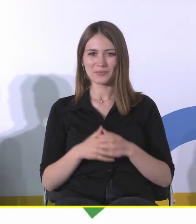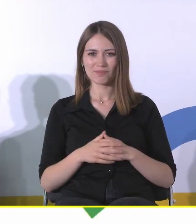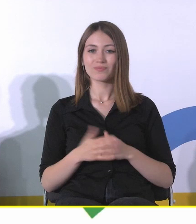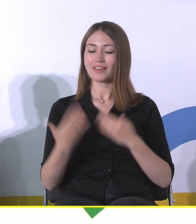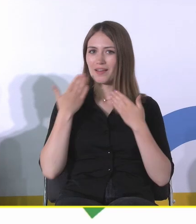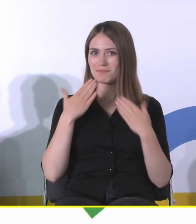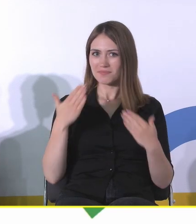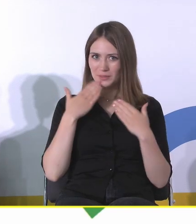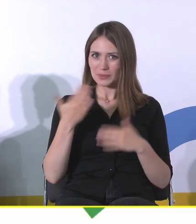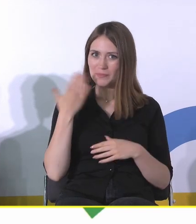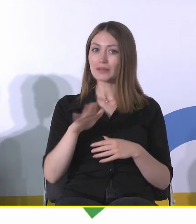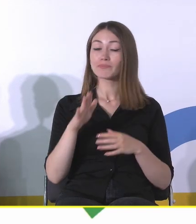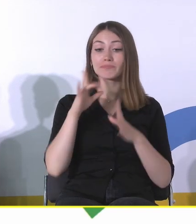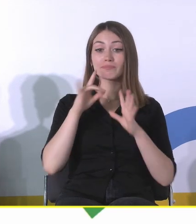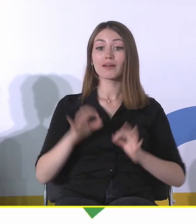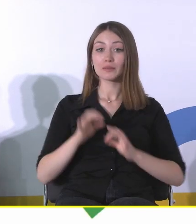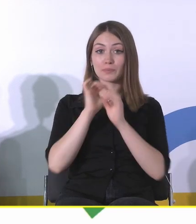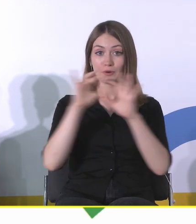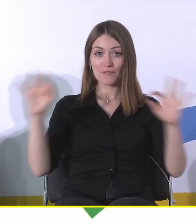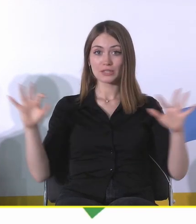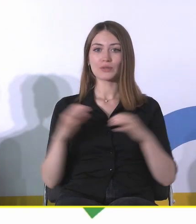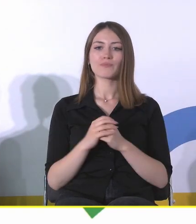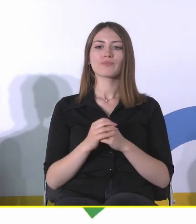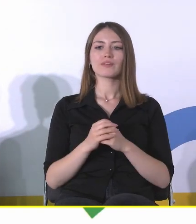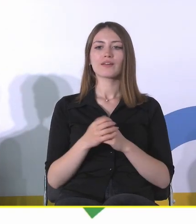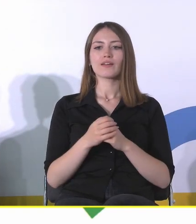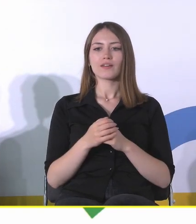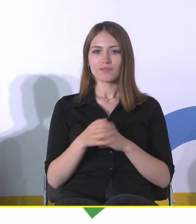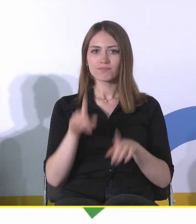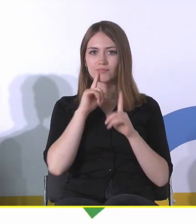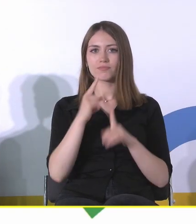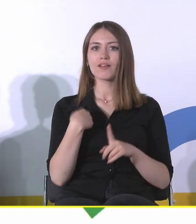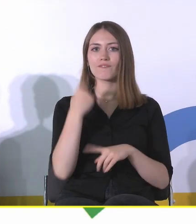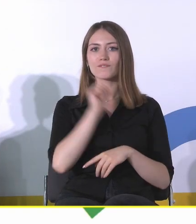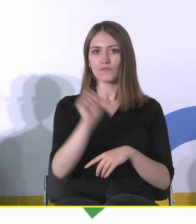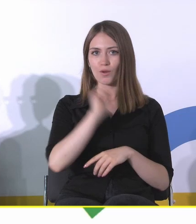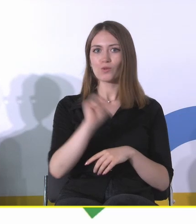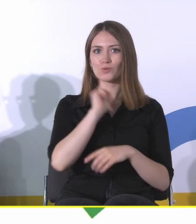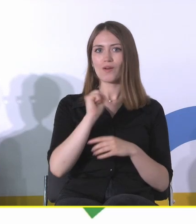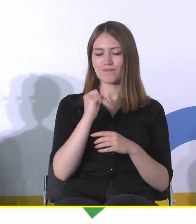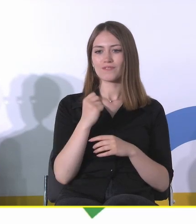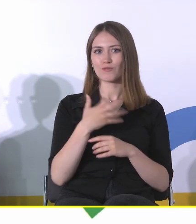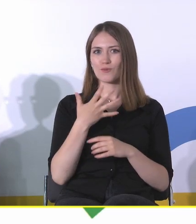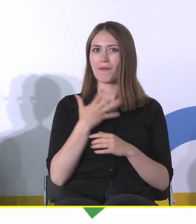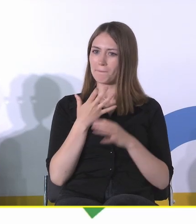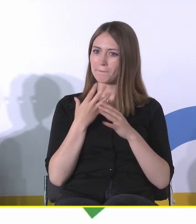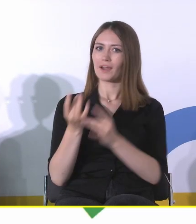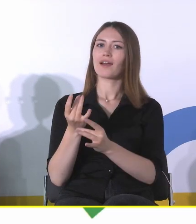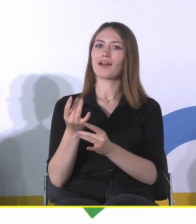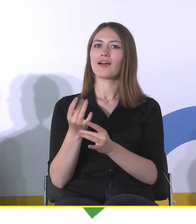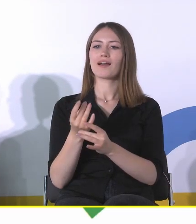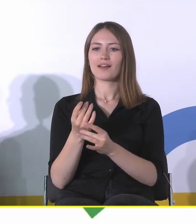profesor. Ja jestem z Wrocławia, więc jakby te procesy przeszedłem, czuję się wrocławianinem, chociaż moi rodzice są zupełnie z innych